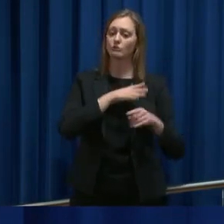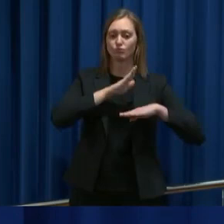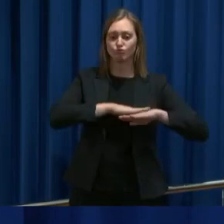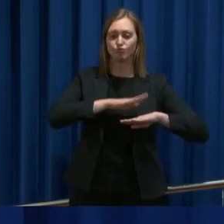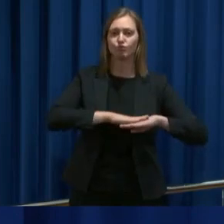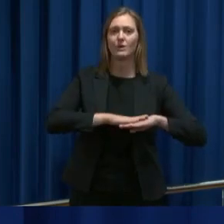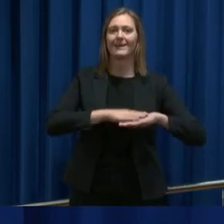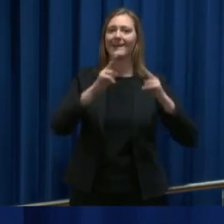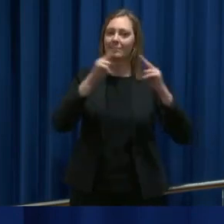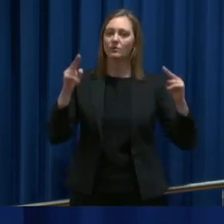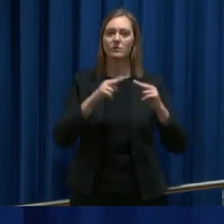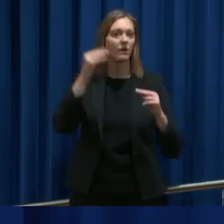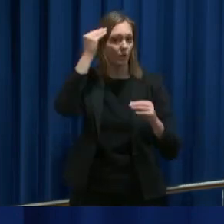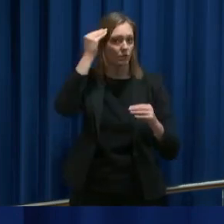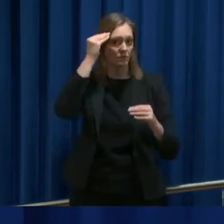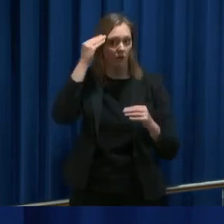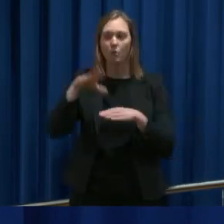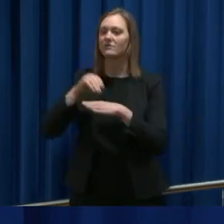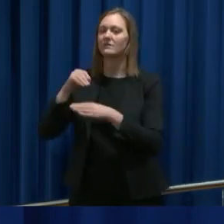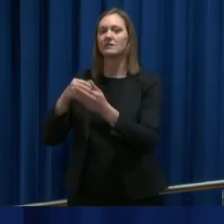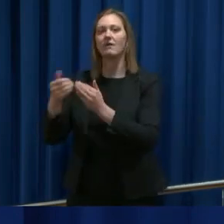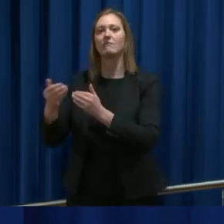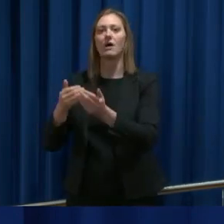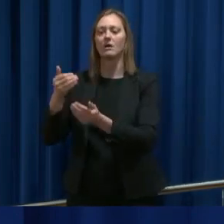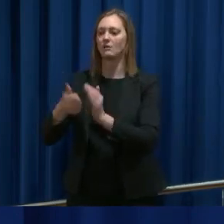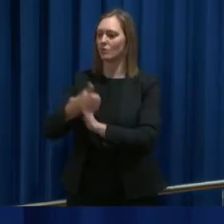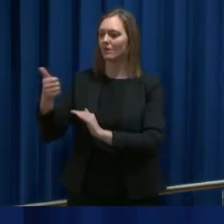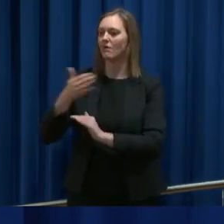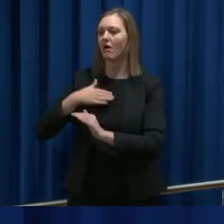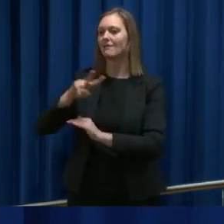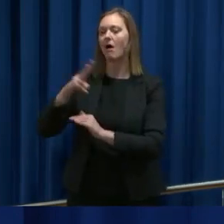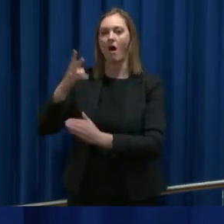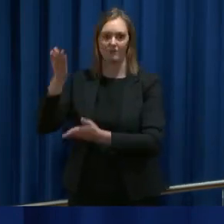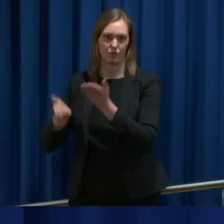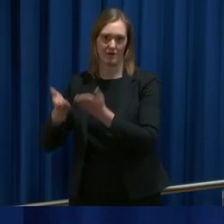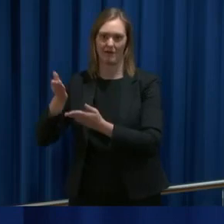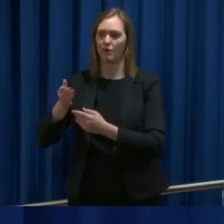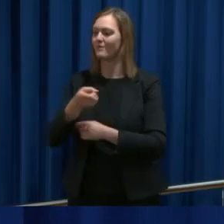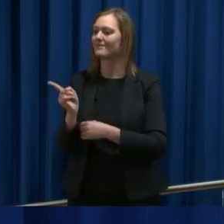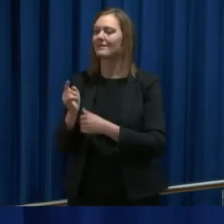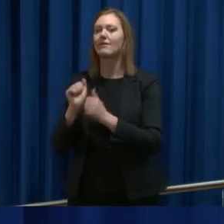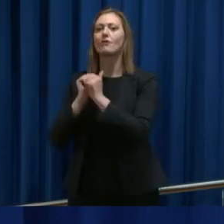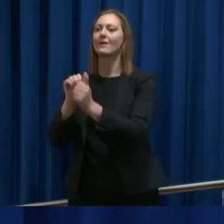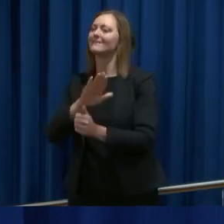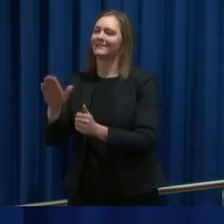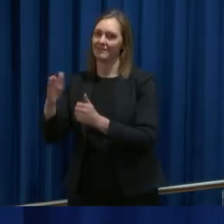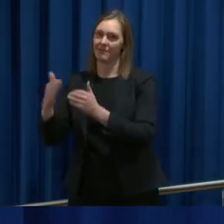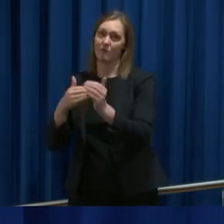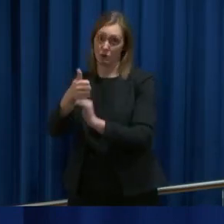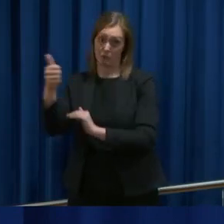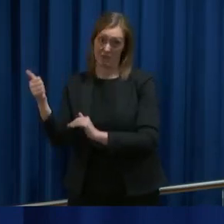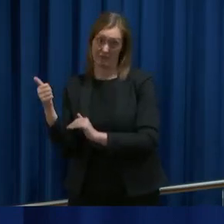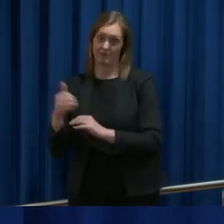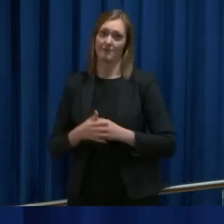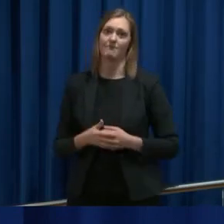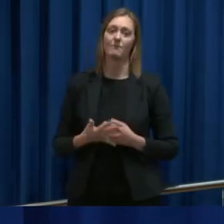kunnskapen. Og så har de svenske fagmyndighetene kommet til en nyans i forhold til de samme vurderingene, og de følger sine fagmyndigheters vurdering. Og det tror